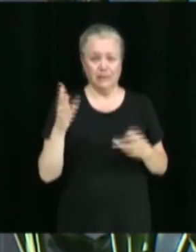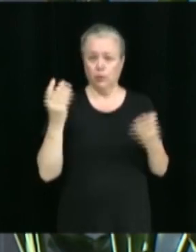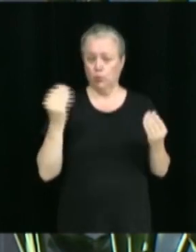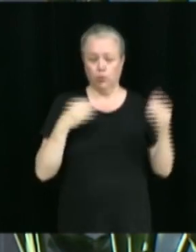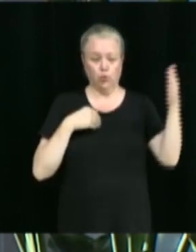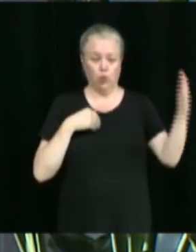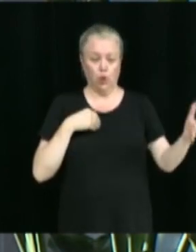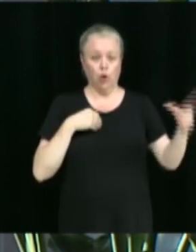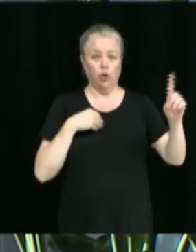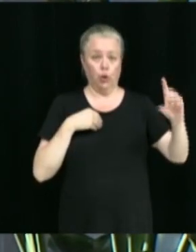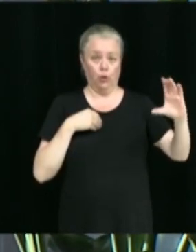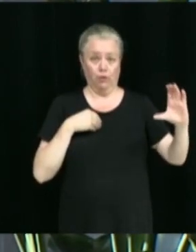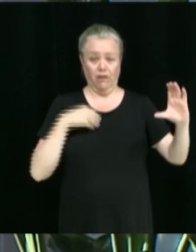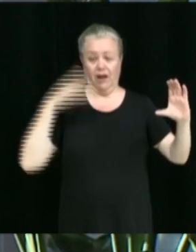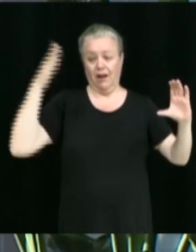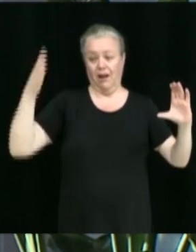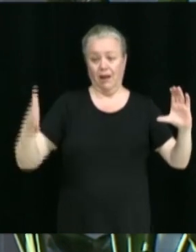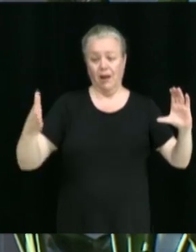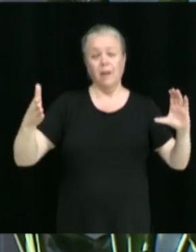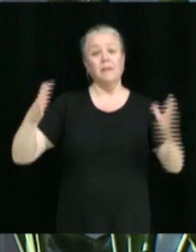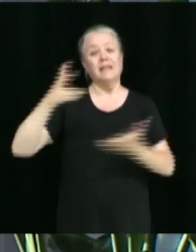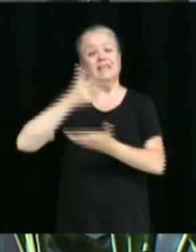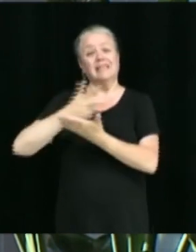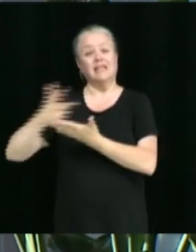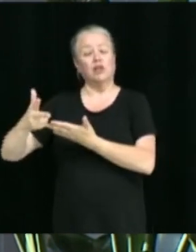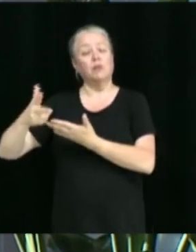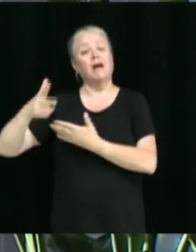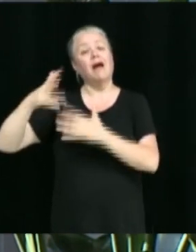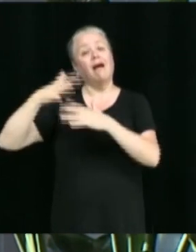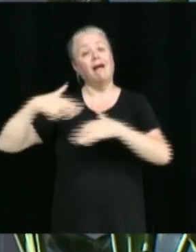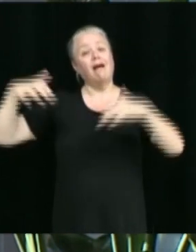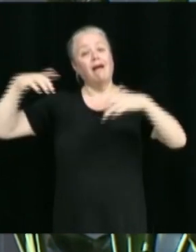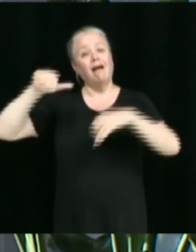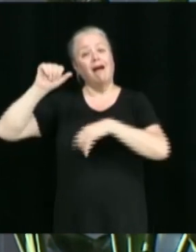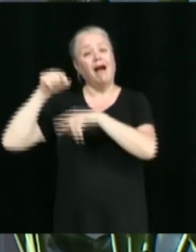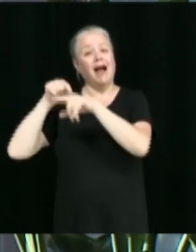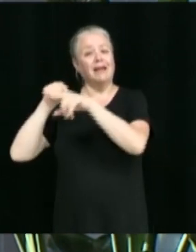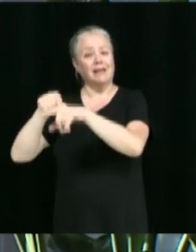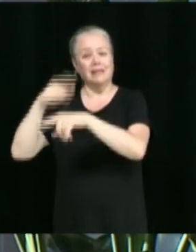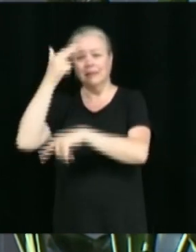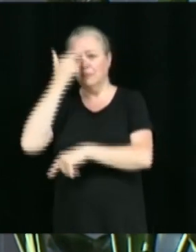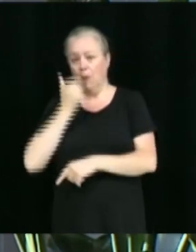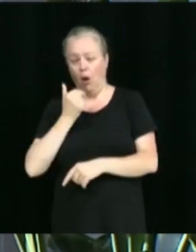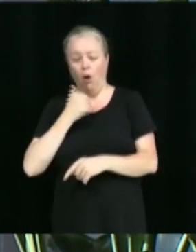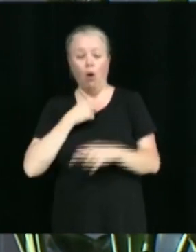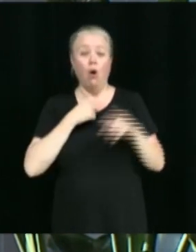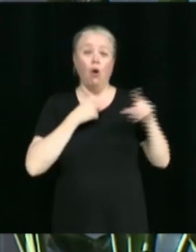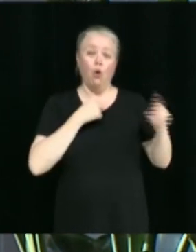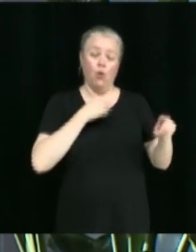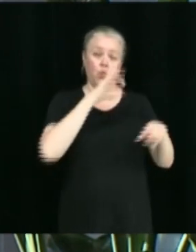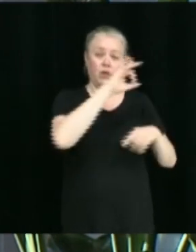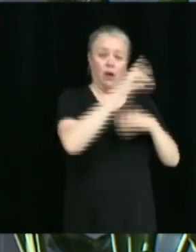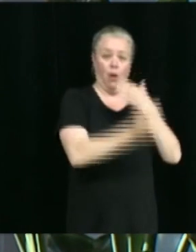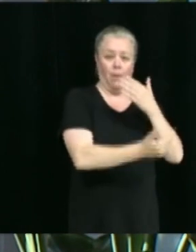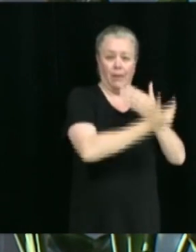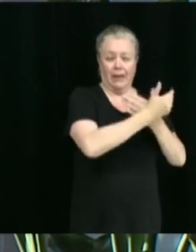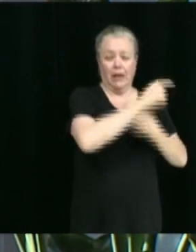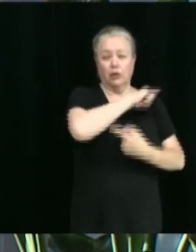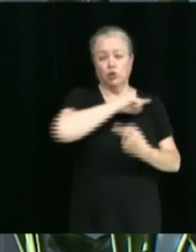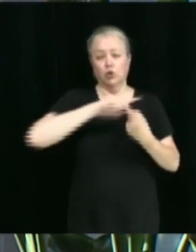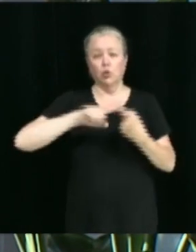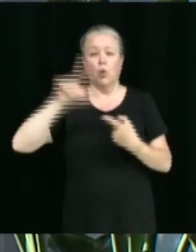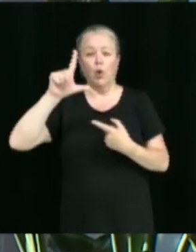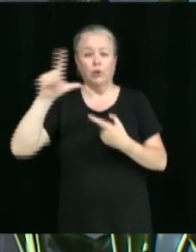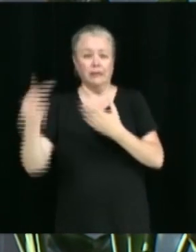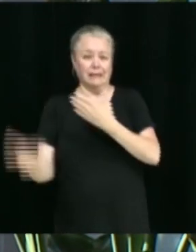stationnement du pavillon Agrisport du vendredi 21 juin 2024 8 h au lundi 24 juin 2024, 8 h ainsi